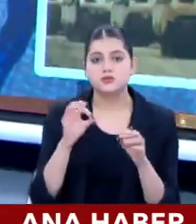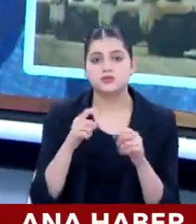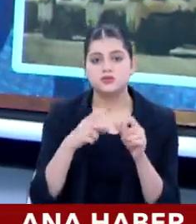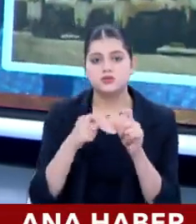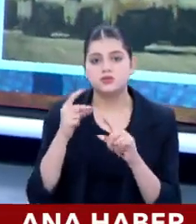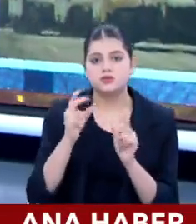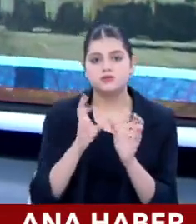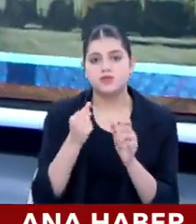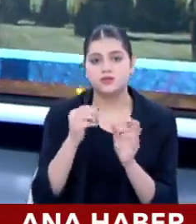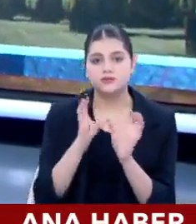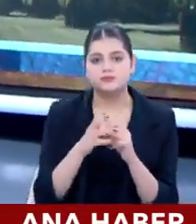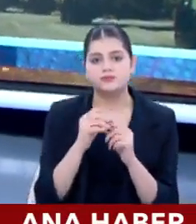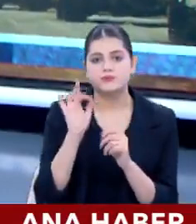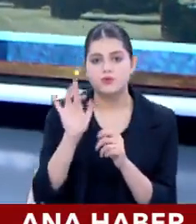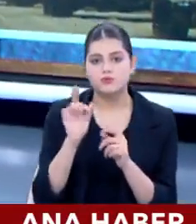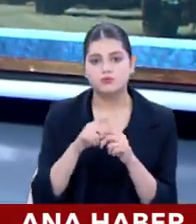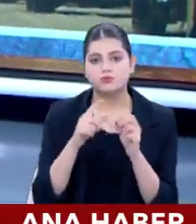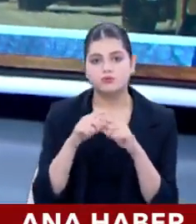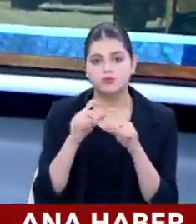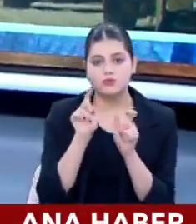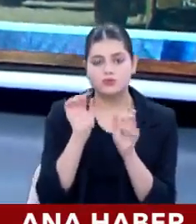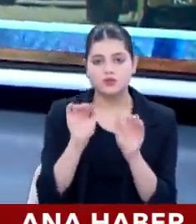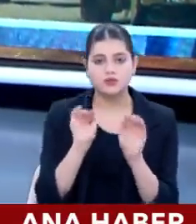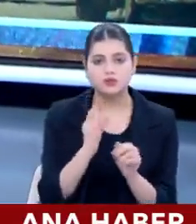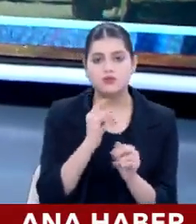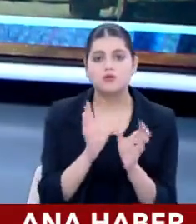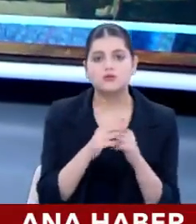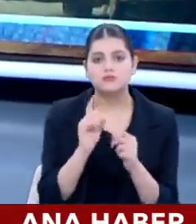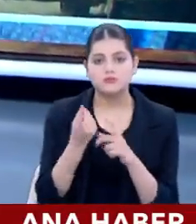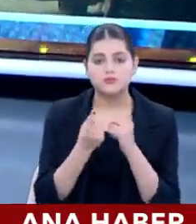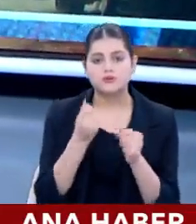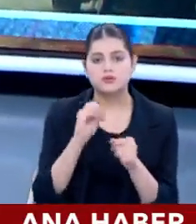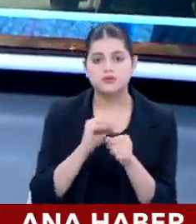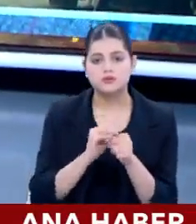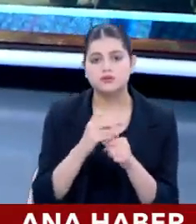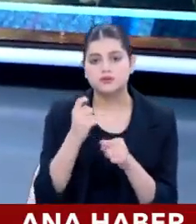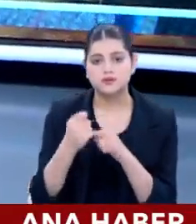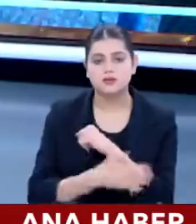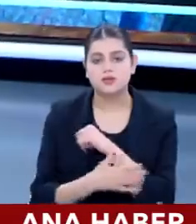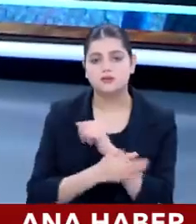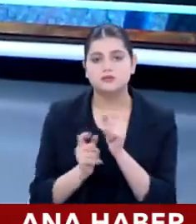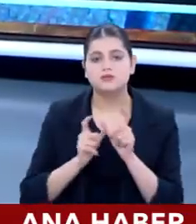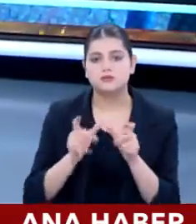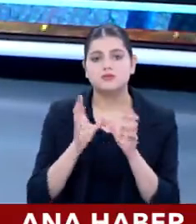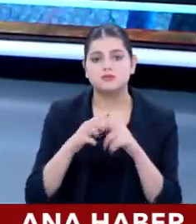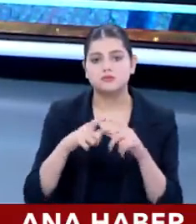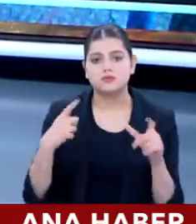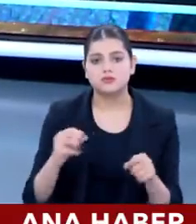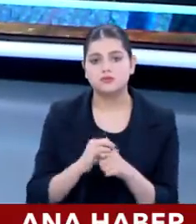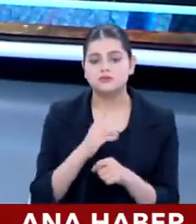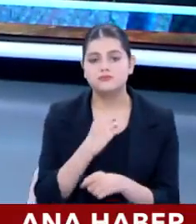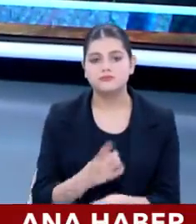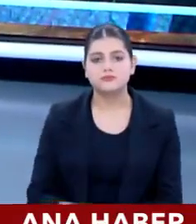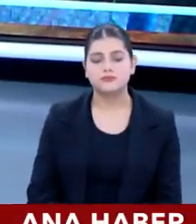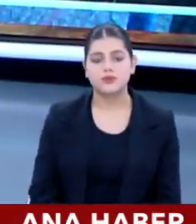paramiliter grupları Orta Doğu'da destekleyen, örgütleyen, finanse eden ve silah sağlayan bir ülke. Haçlı